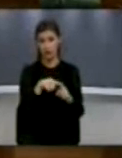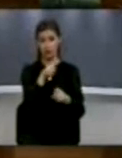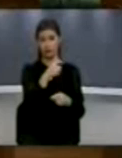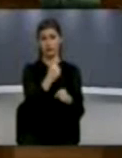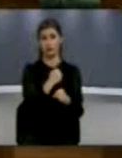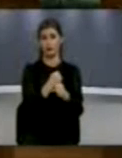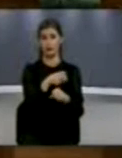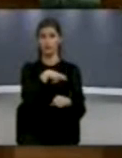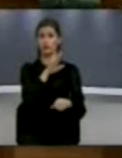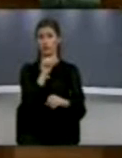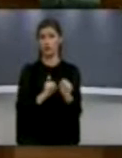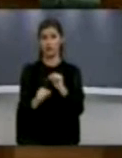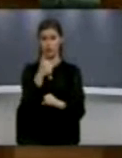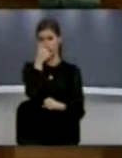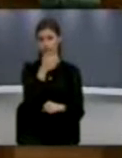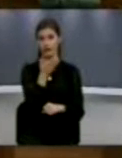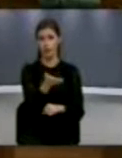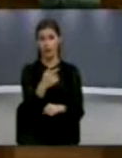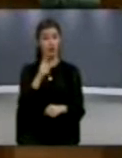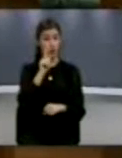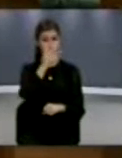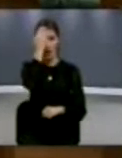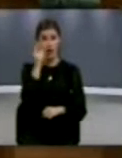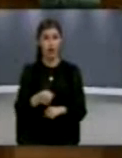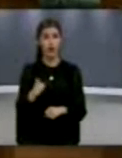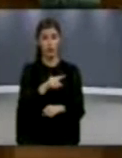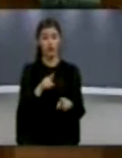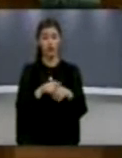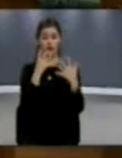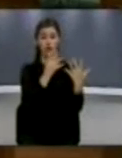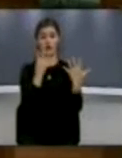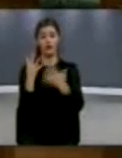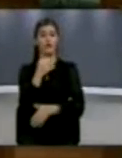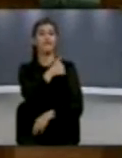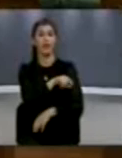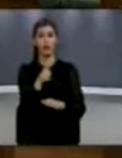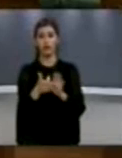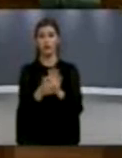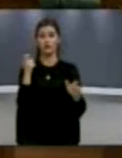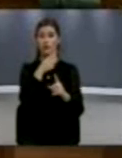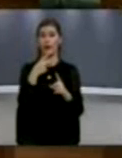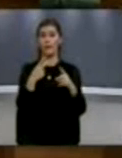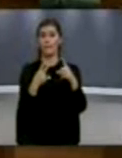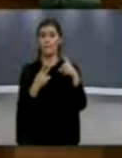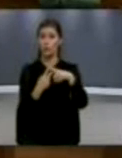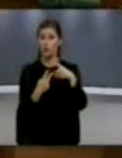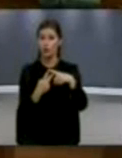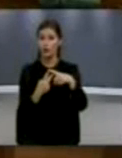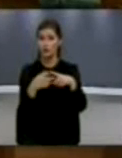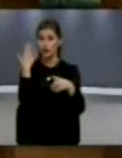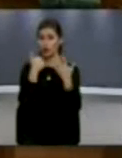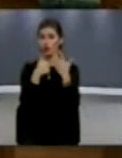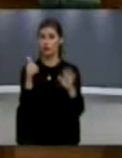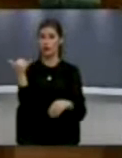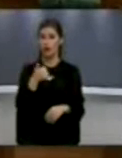fejtë. Mos harroni që pikrish kërushënua 99 vjetori i vrasjës në podgoritës me 16 janarë,